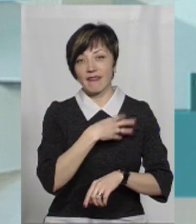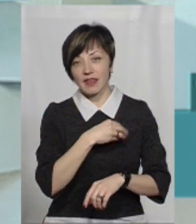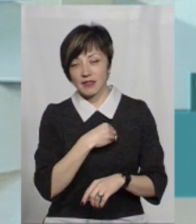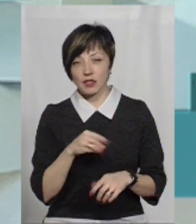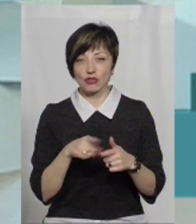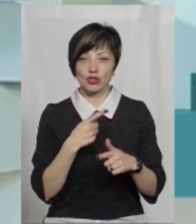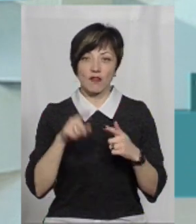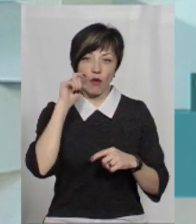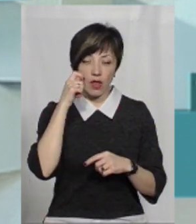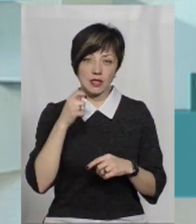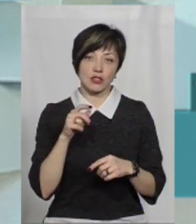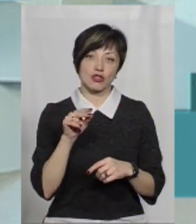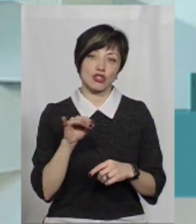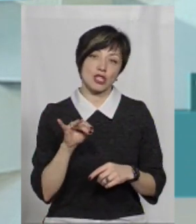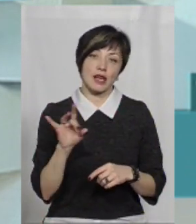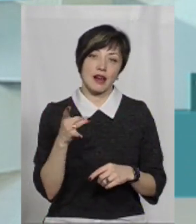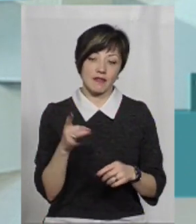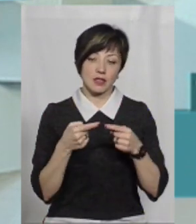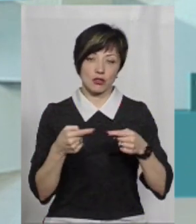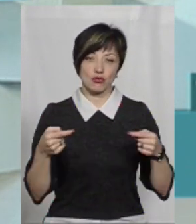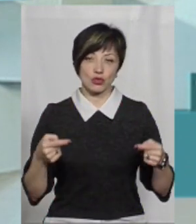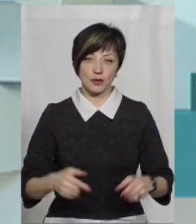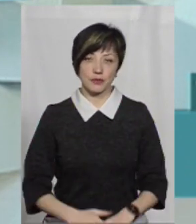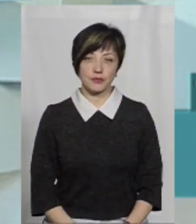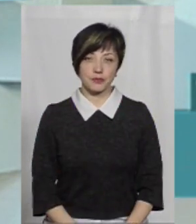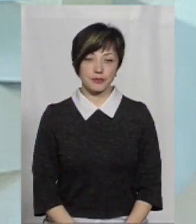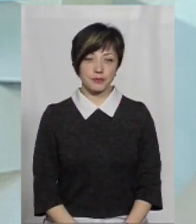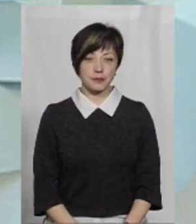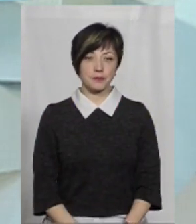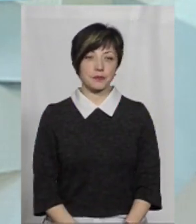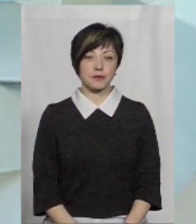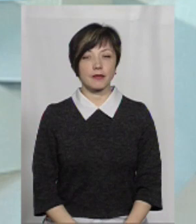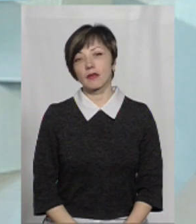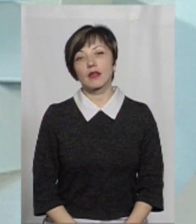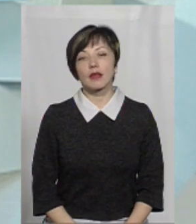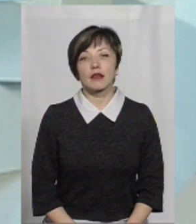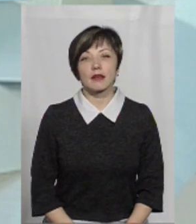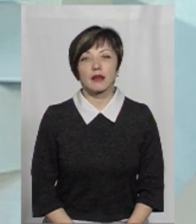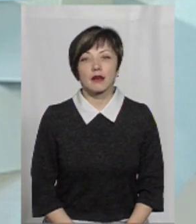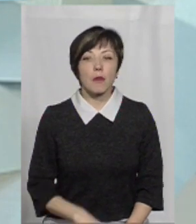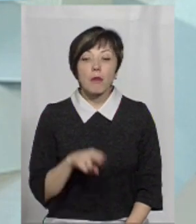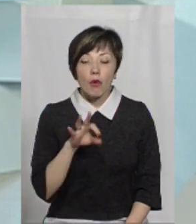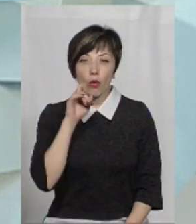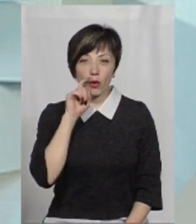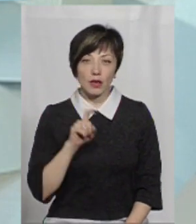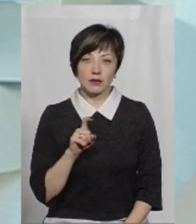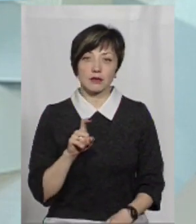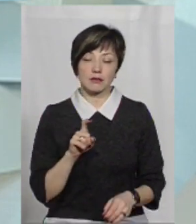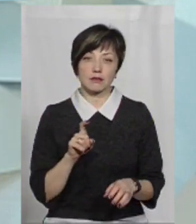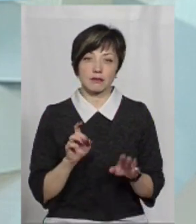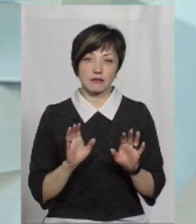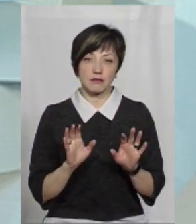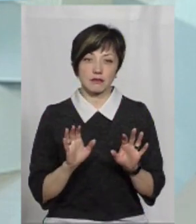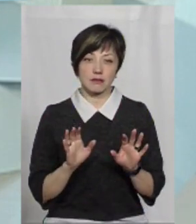Війській області, чи в Волинській, чи в Рівненській, чи іншій області. І по Україні, то більш-менш, ту